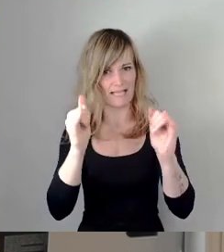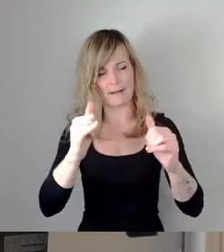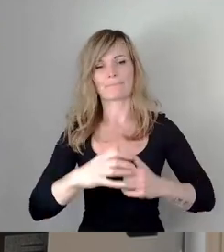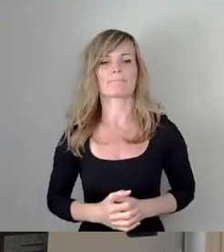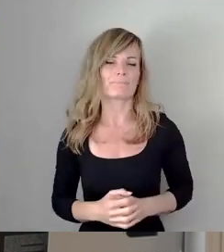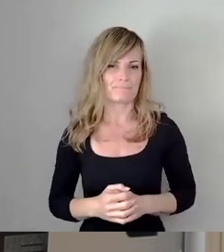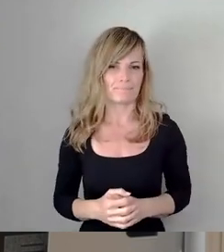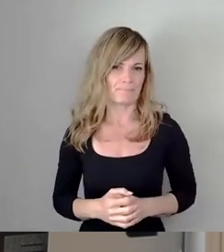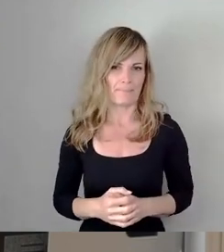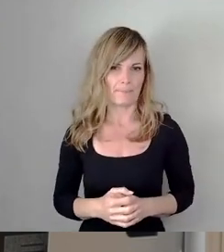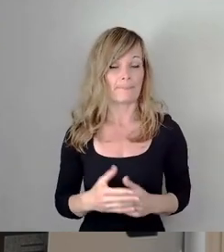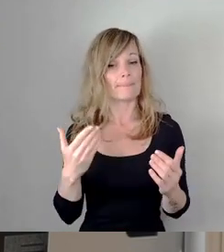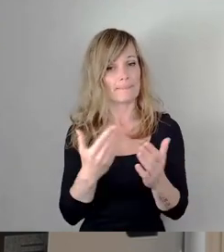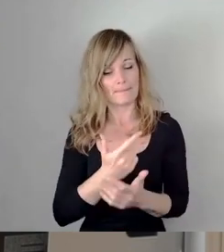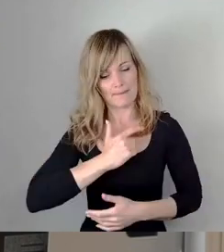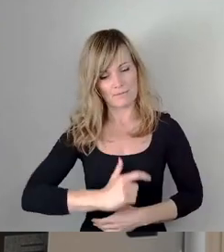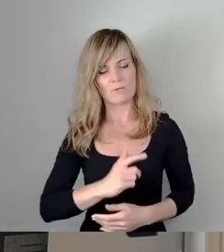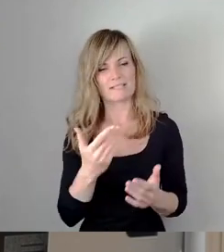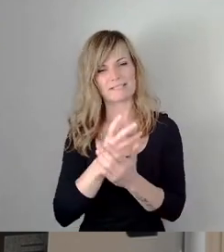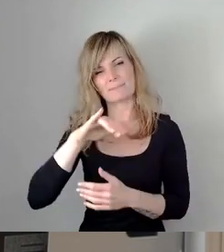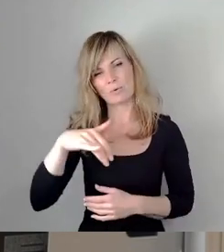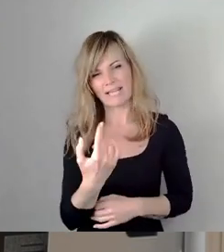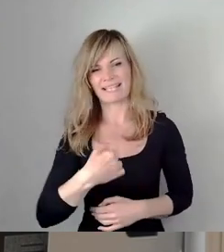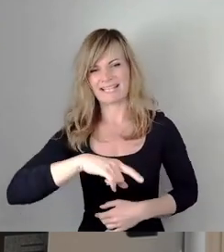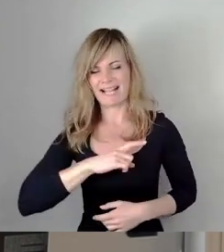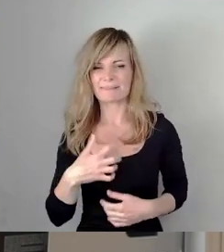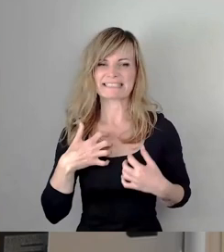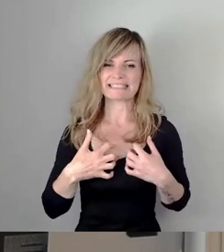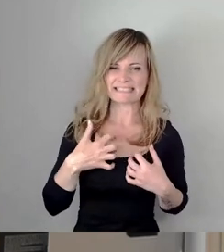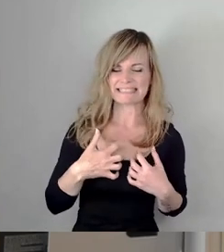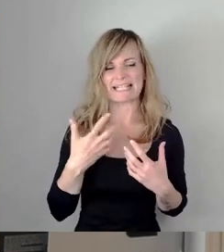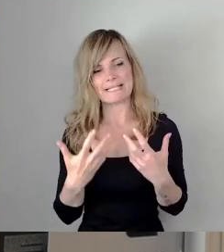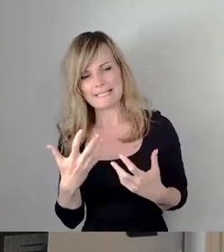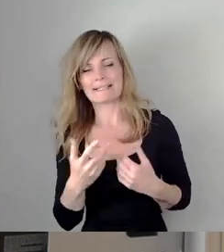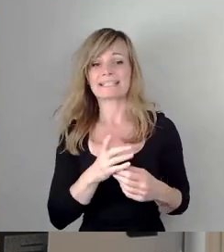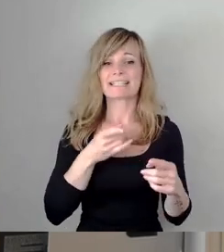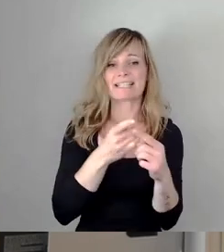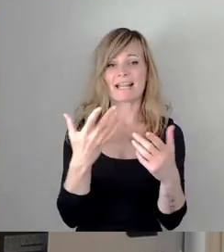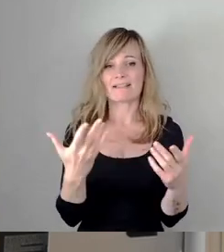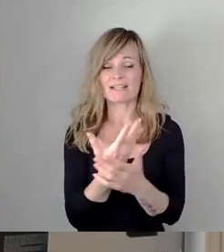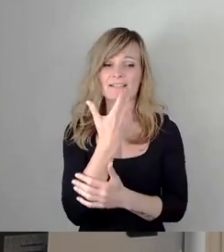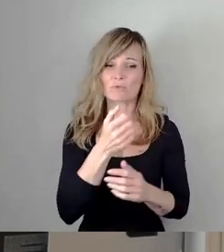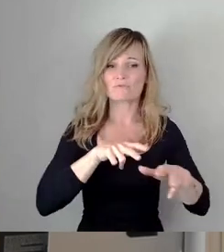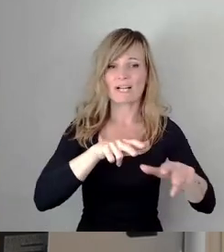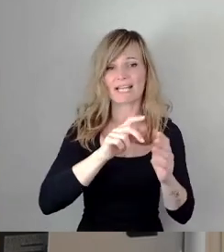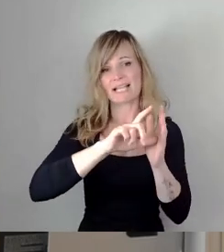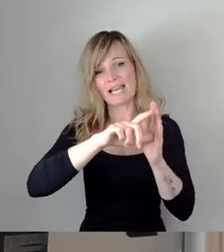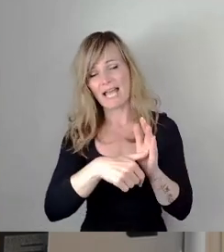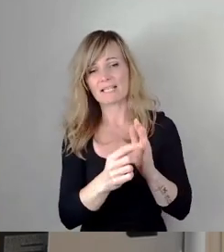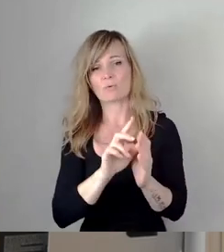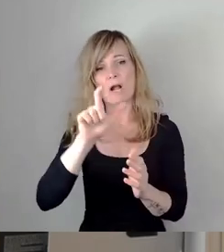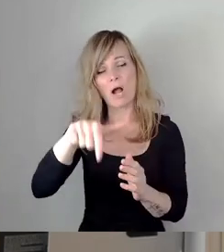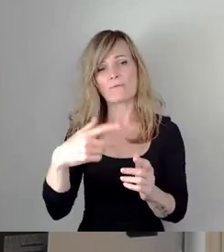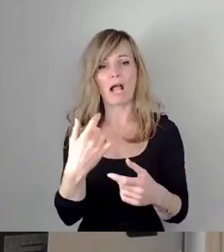bei diesem Projekt ein großes Hadern. Das Ziel, was wir haben, wir wollen Verkehrsleistung vom Autoverkehr auf den Umweltverbund